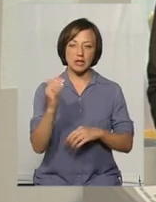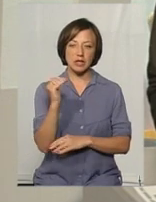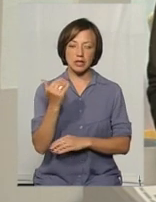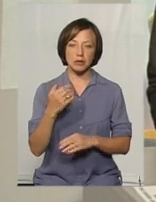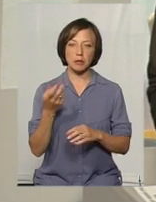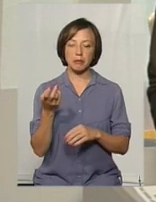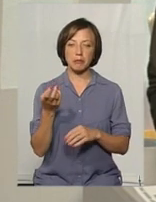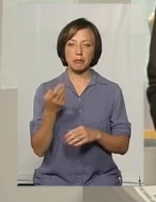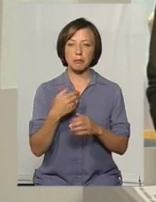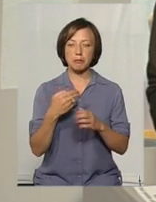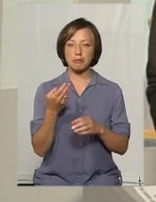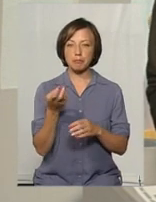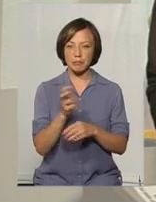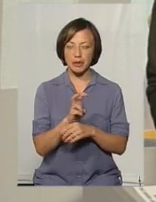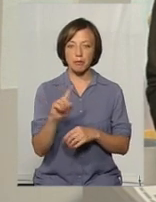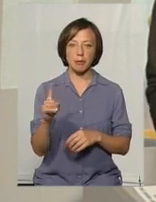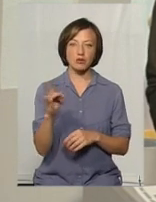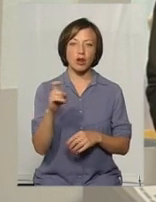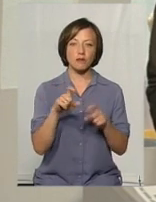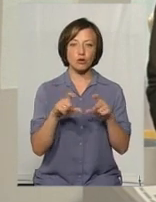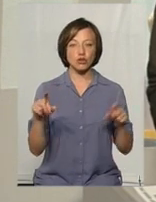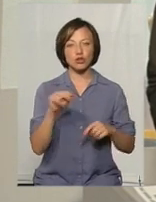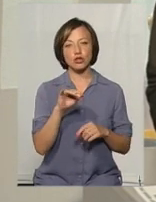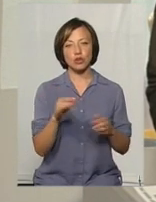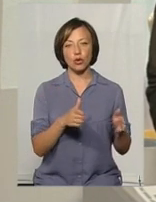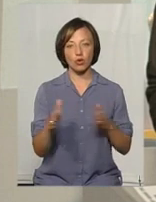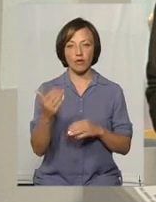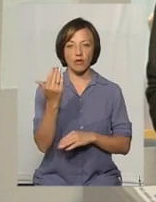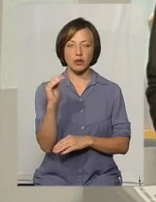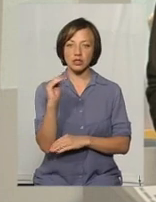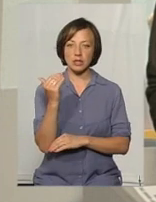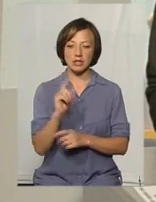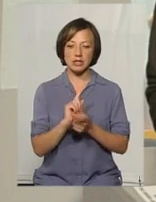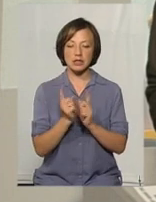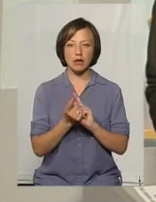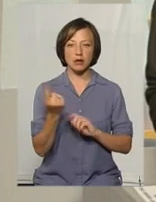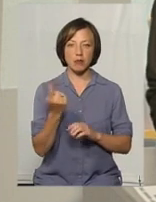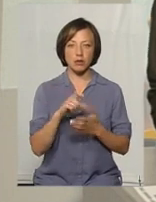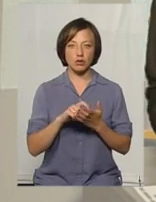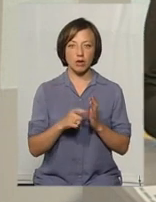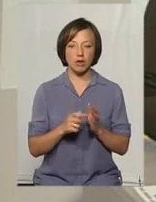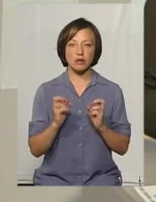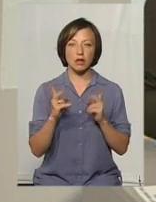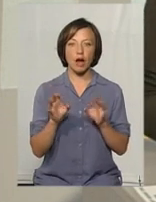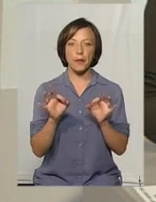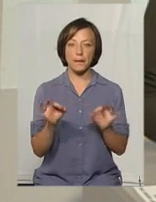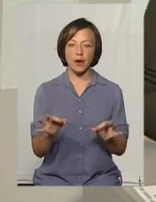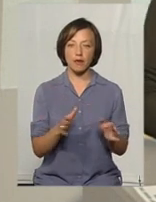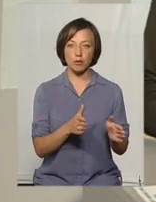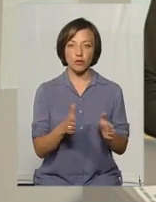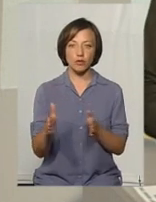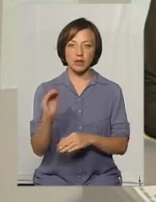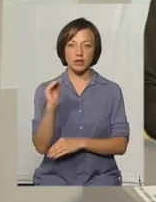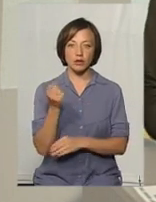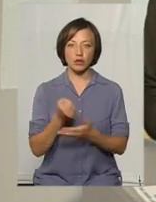піде перший раз у школу. А от чи готовий ваш малюк стати першокласником? Як правильно підготувати